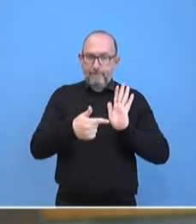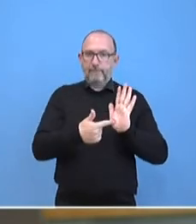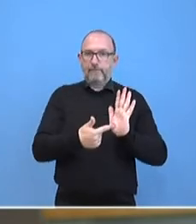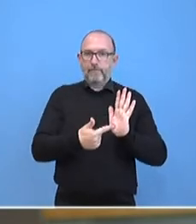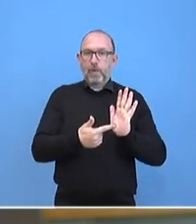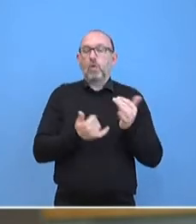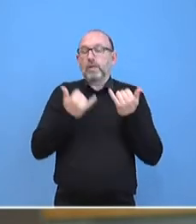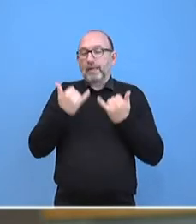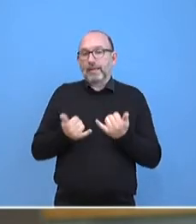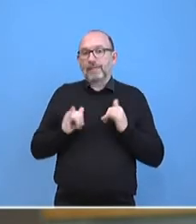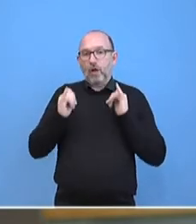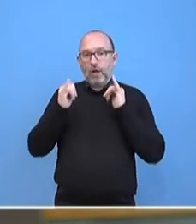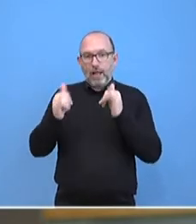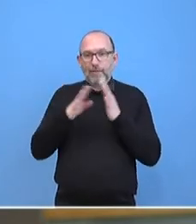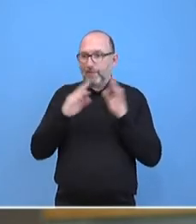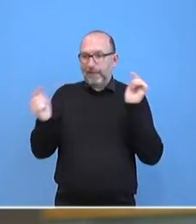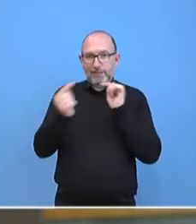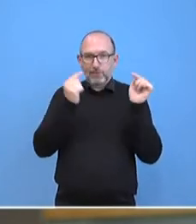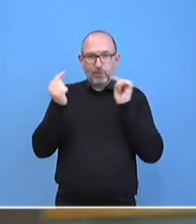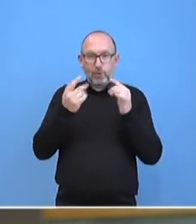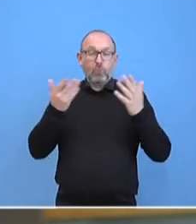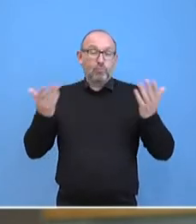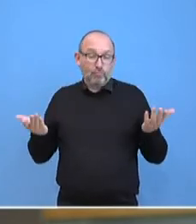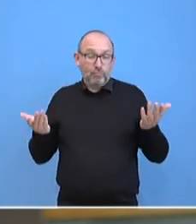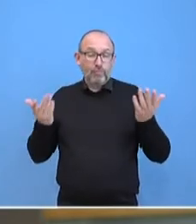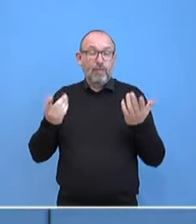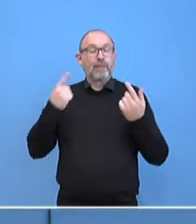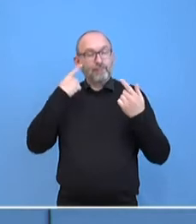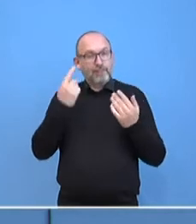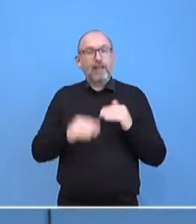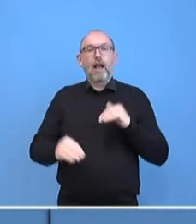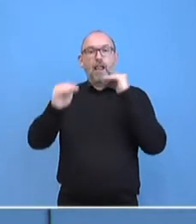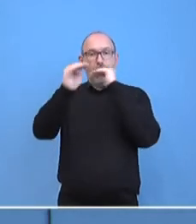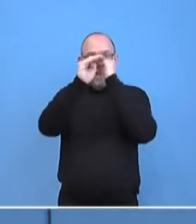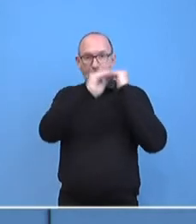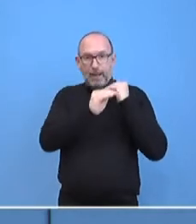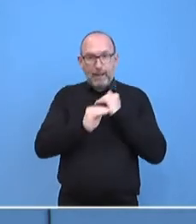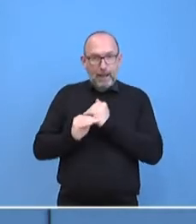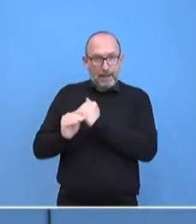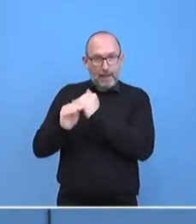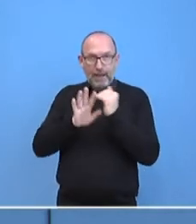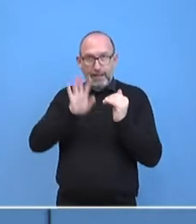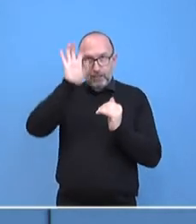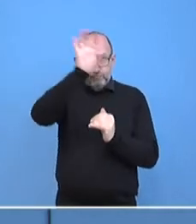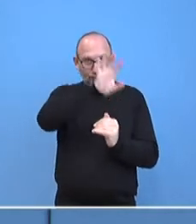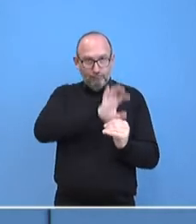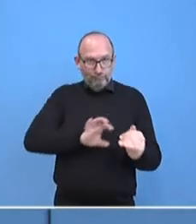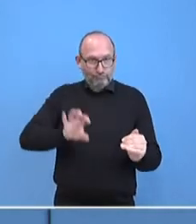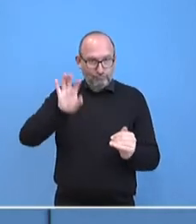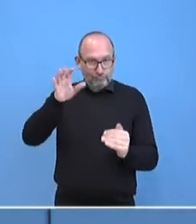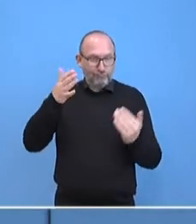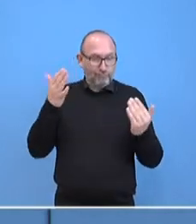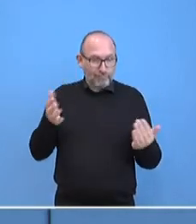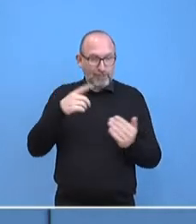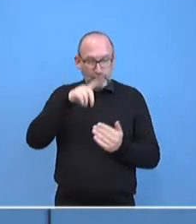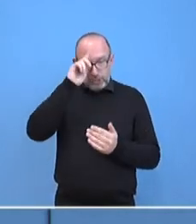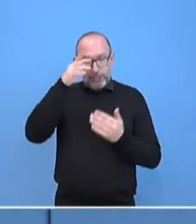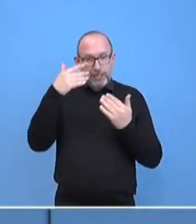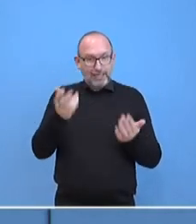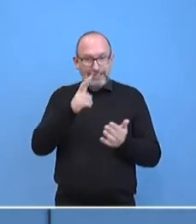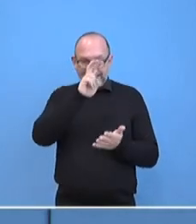erleben wir ja jetzt in der aktuellen Diskussion, ist es so, dass die Länder, die Bundesländer, in ihrer